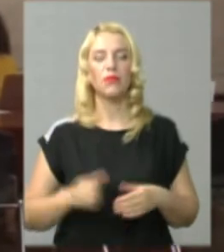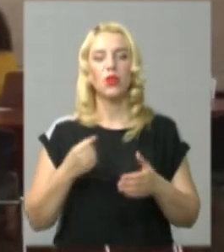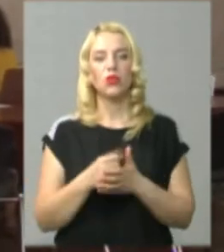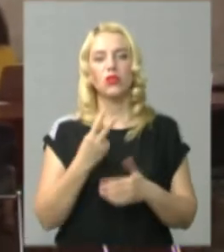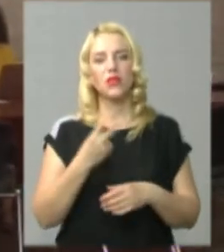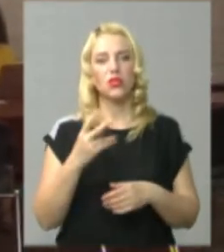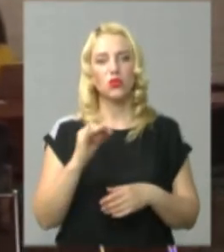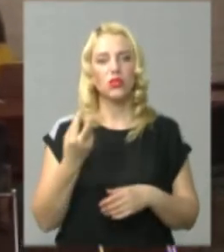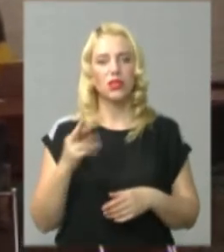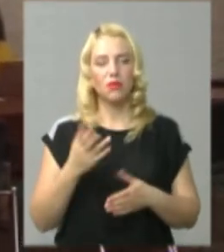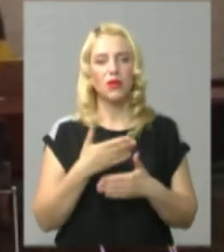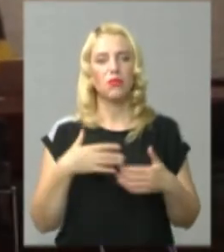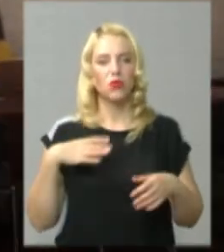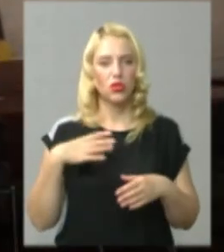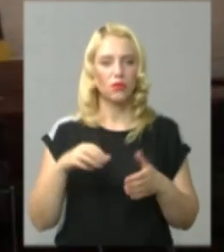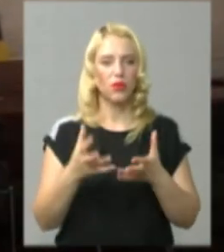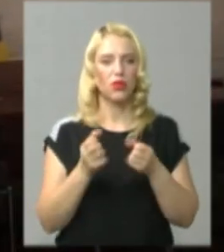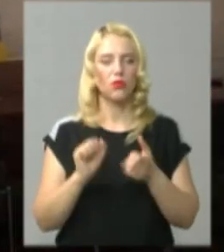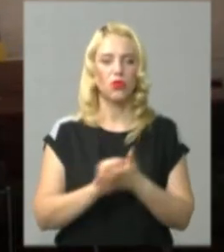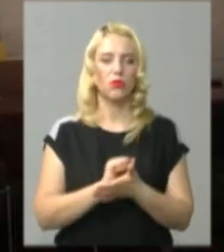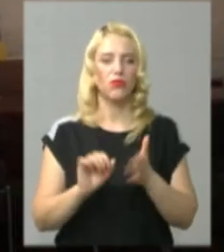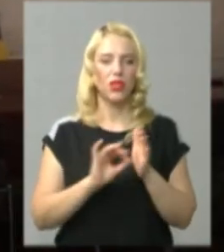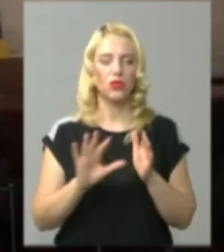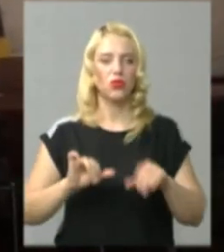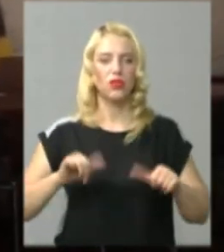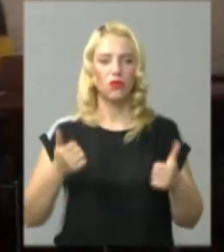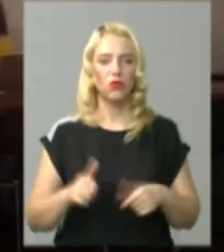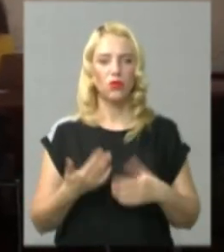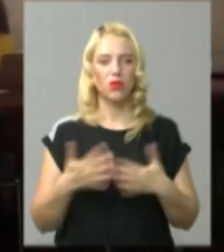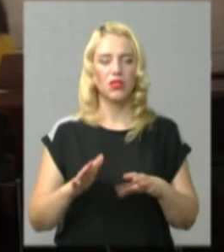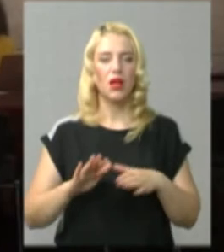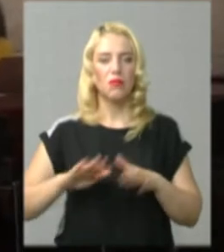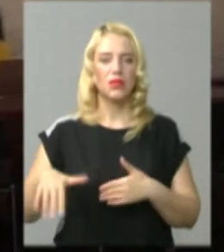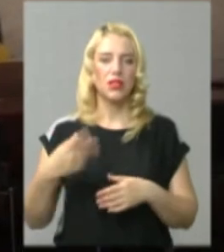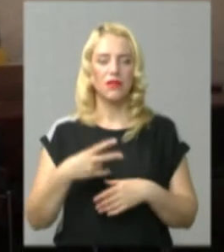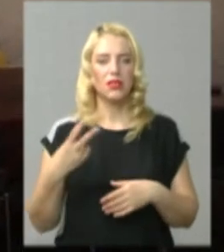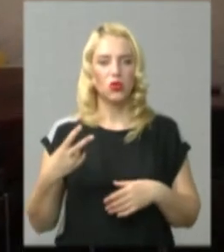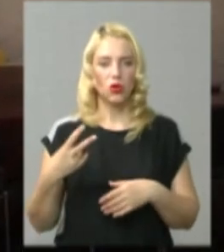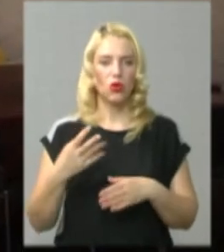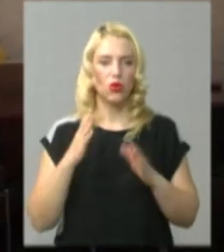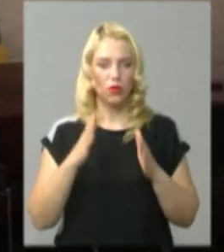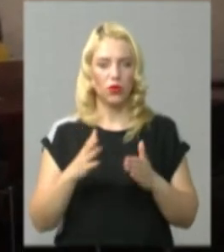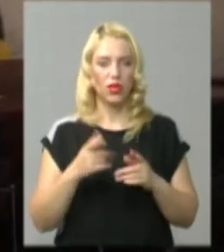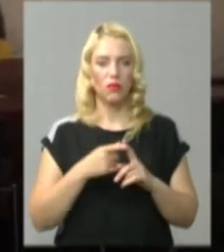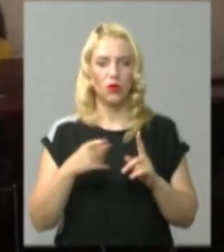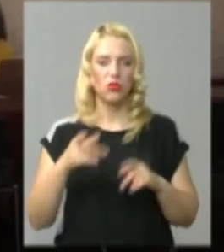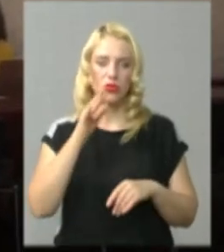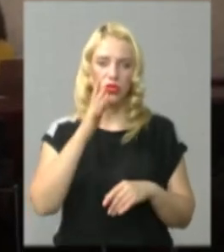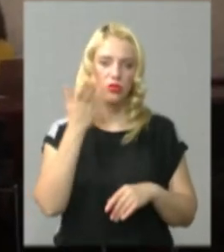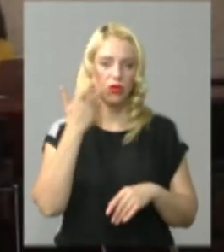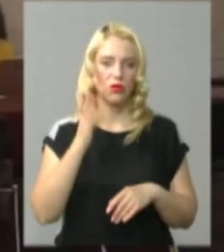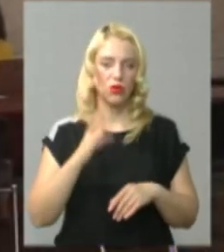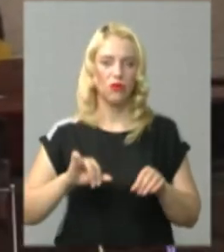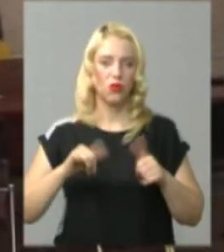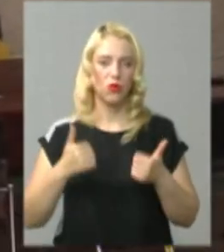22 серпня ми очікуємо прийом документів в електронній формі. Вже після 22 буде в нас проміжок часу, коли буде